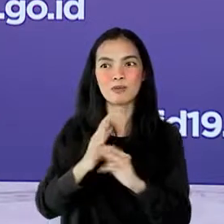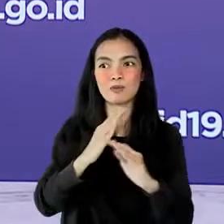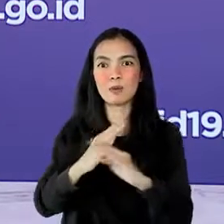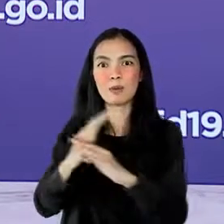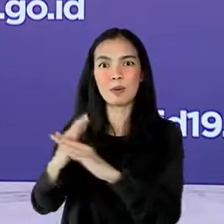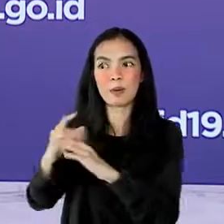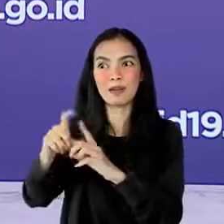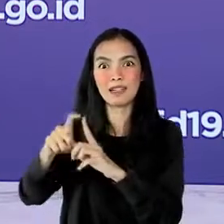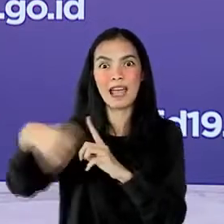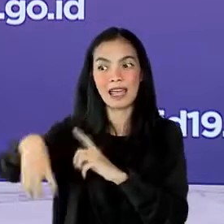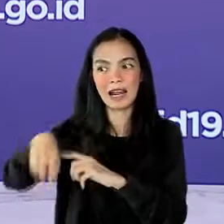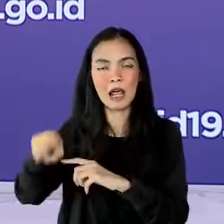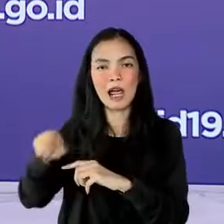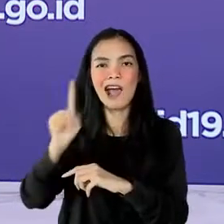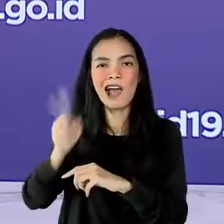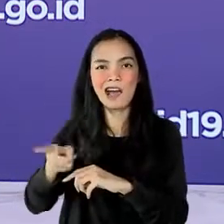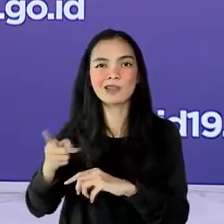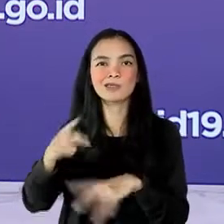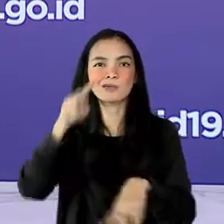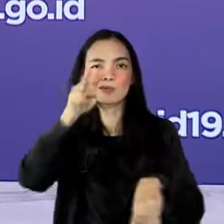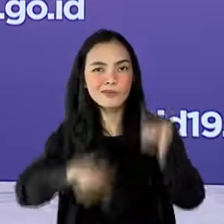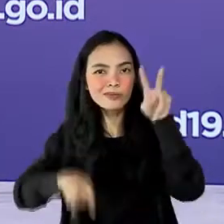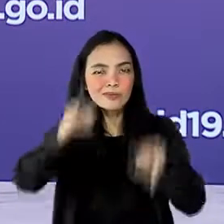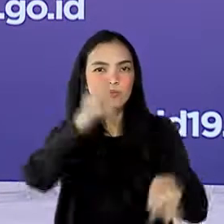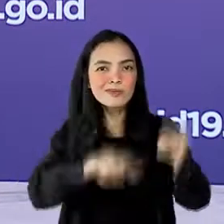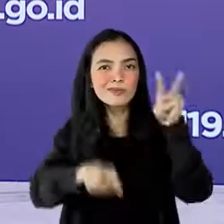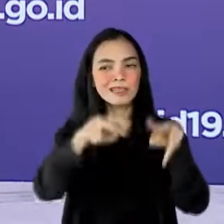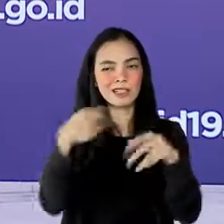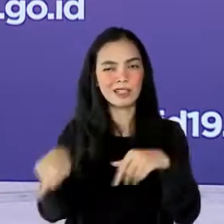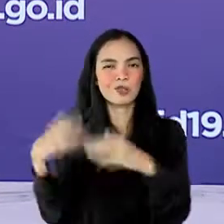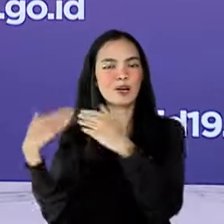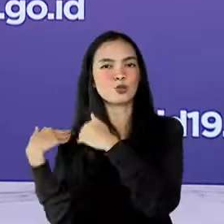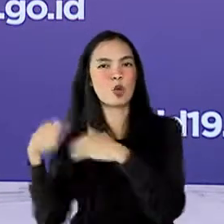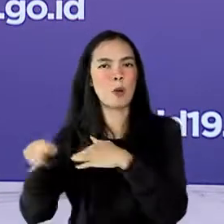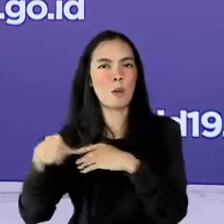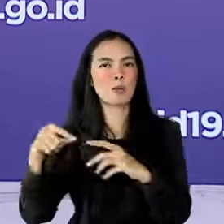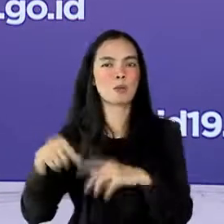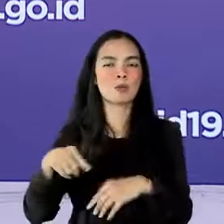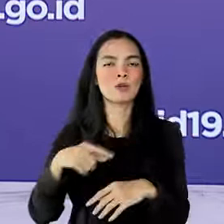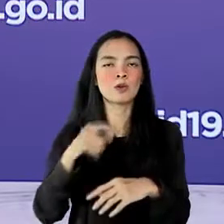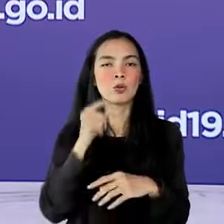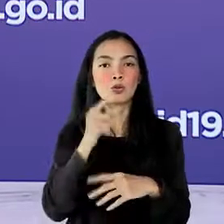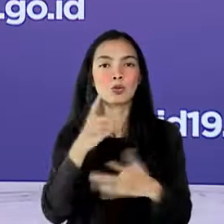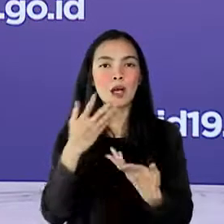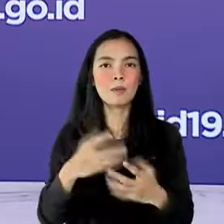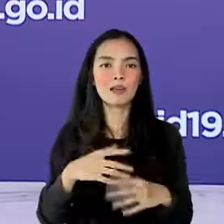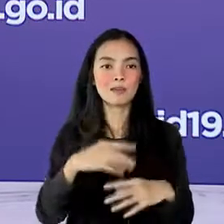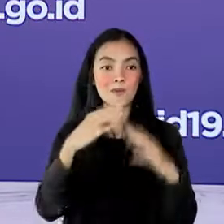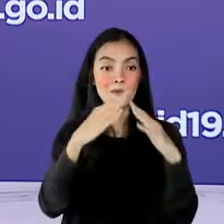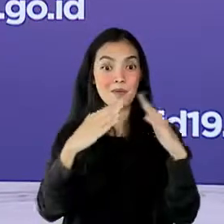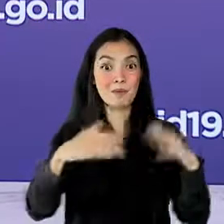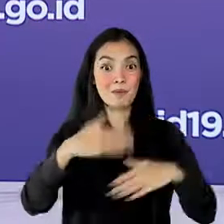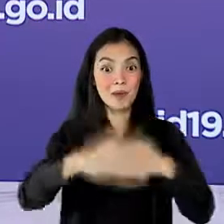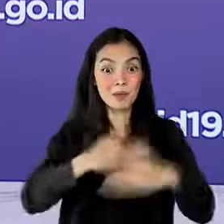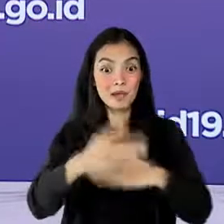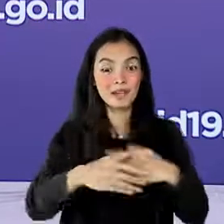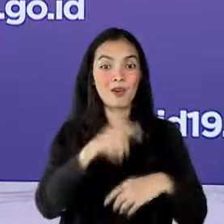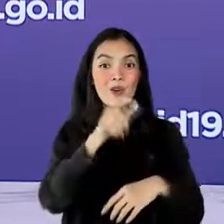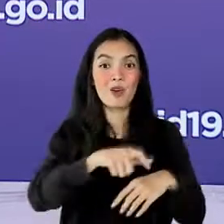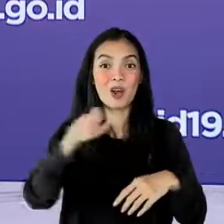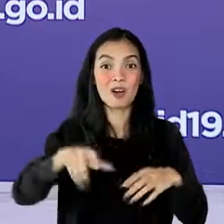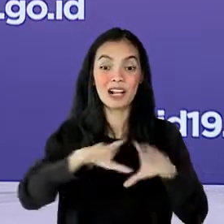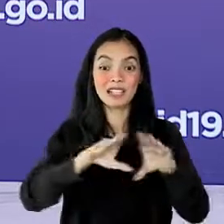di daerah harus secara rutin melakukan pengawasan di lapangan untuk memastikan operasional pabrik dan pekerja